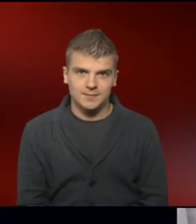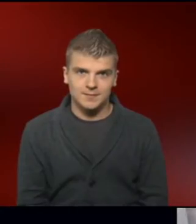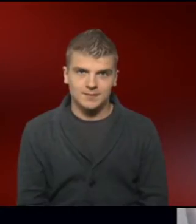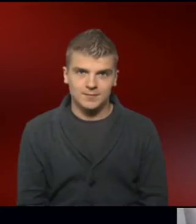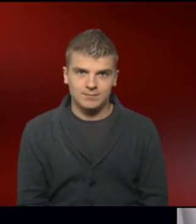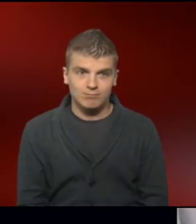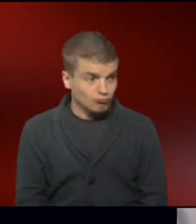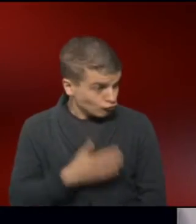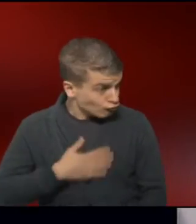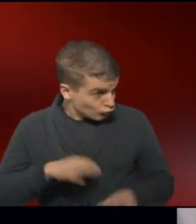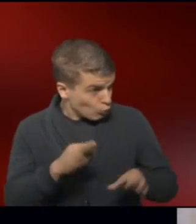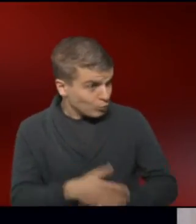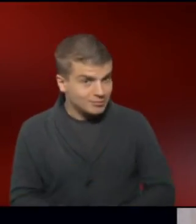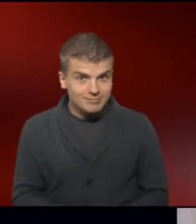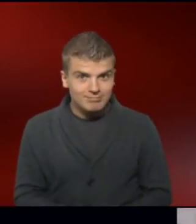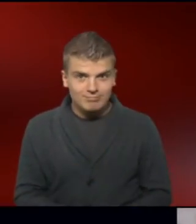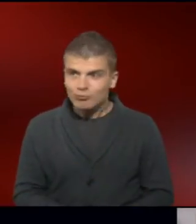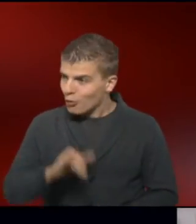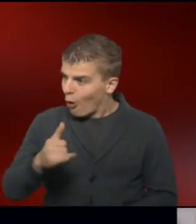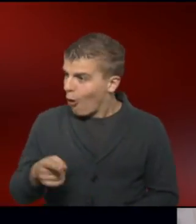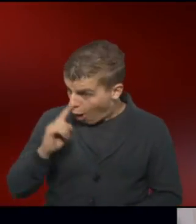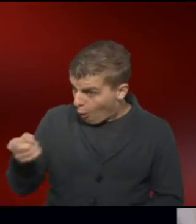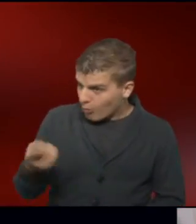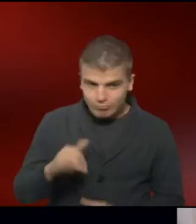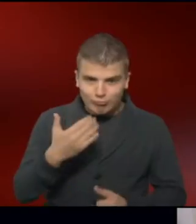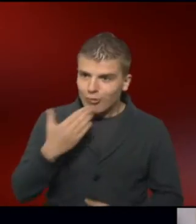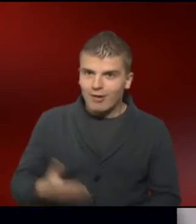Sind gut? Und selbst? Auch, danke.